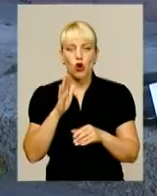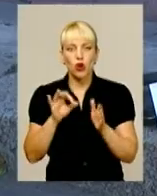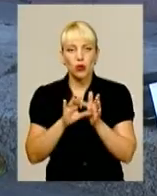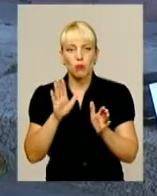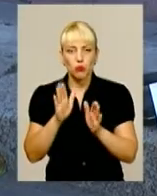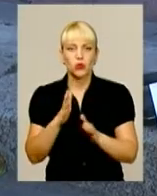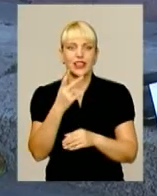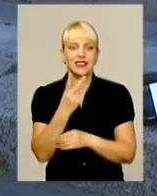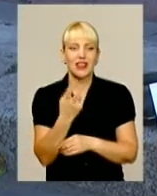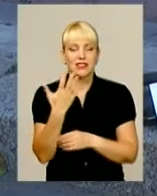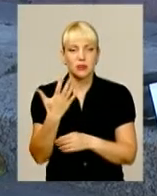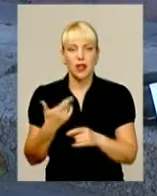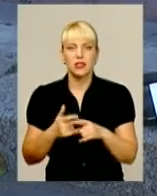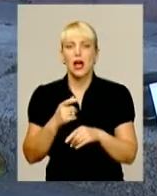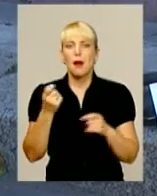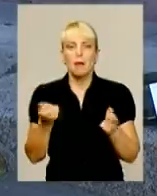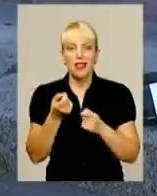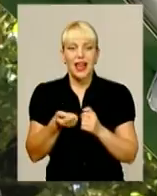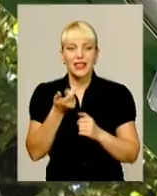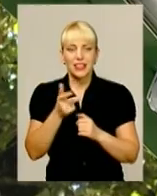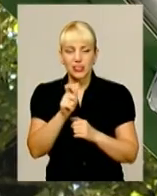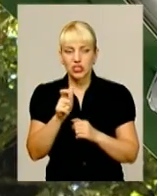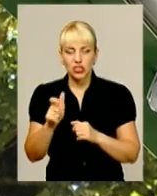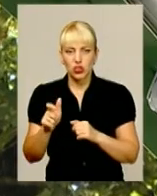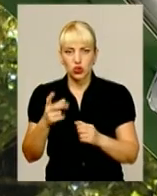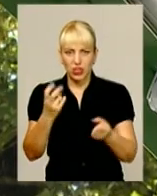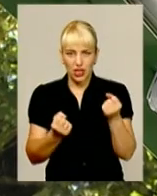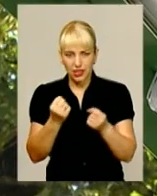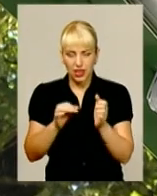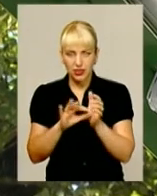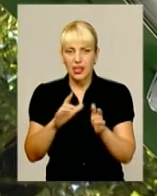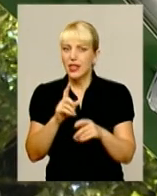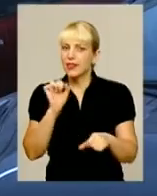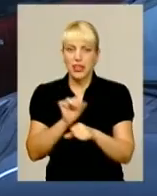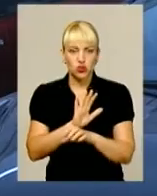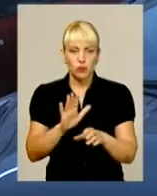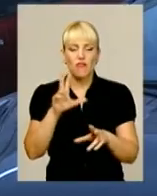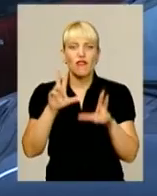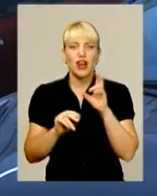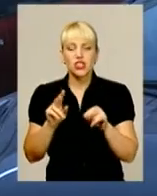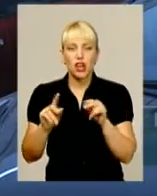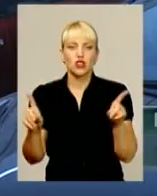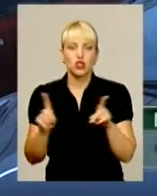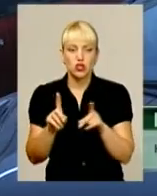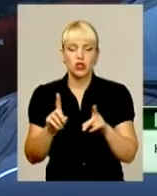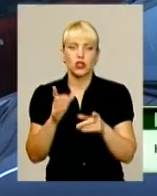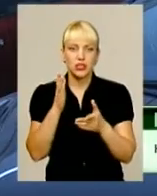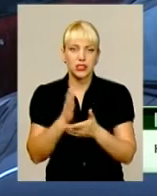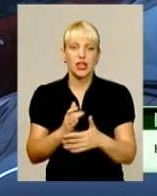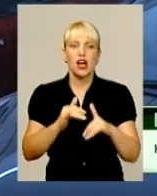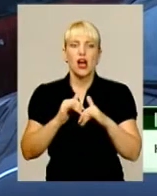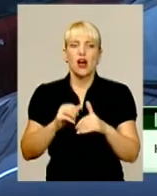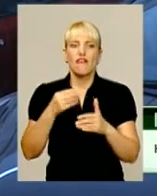Мала кількість клієнтів не зупиняє підприємців. Вони вважають, що за електромобілями майбутнє. Є фінансова можливість розбудовувати